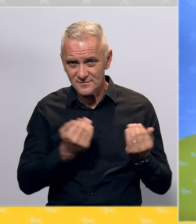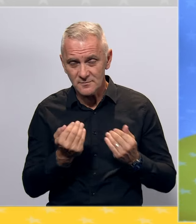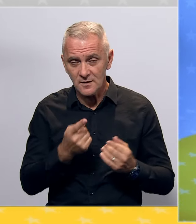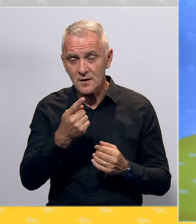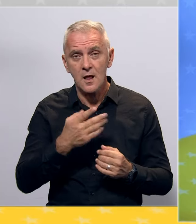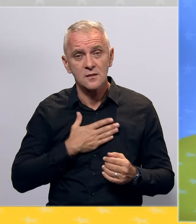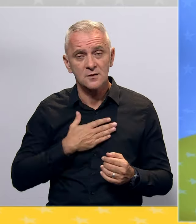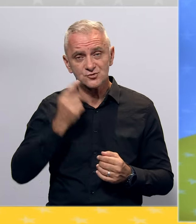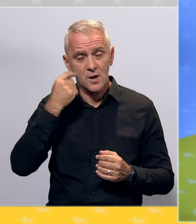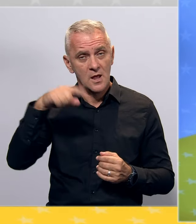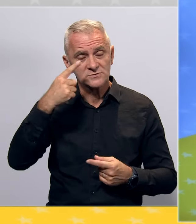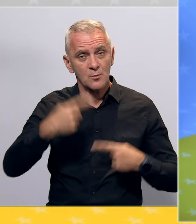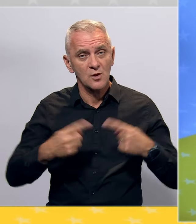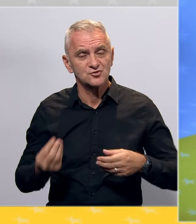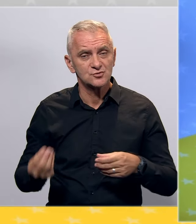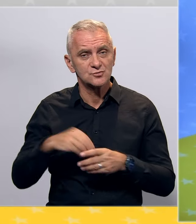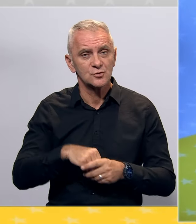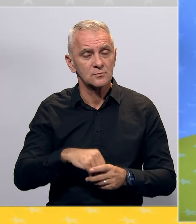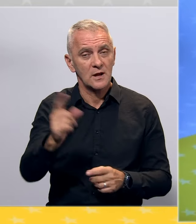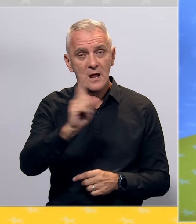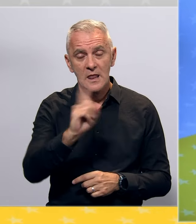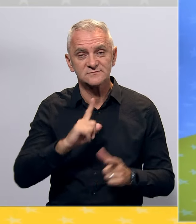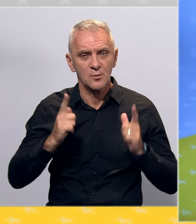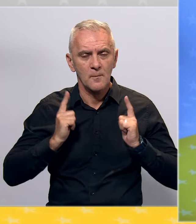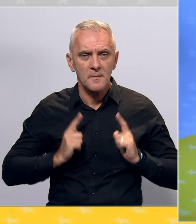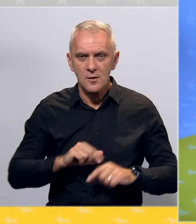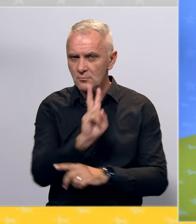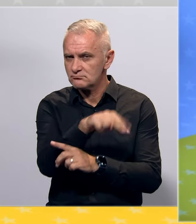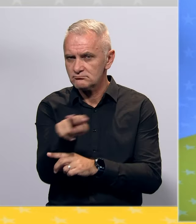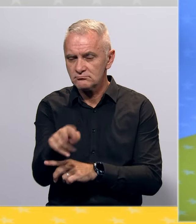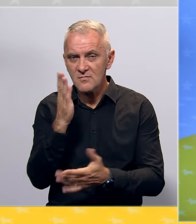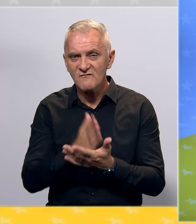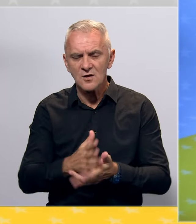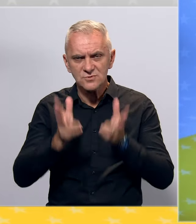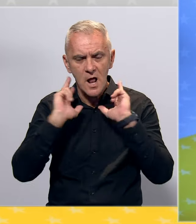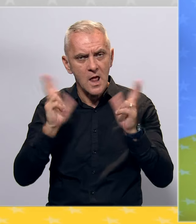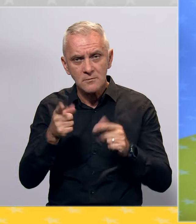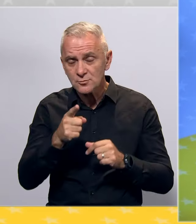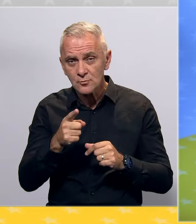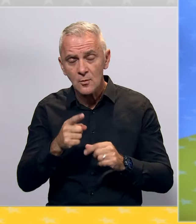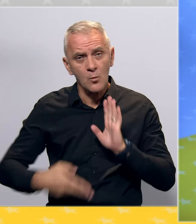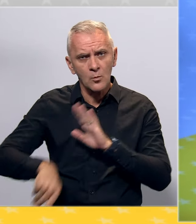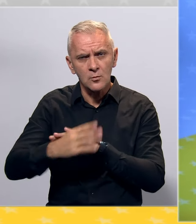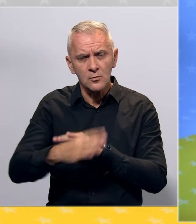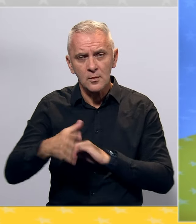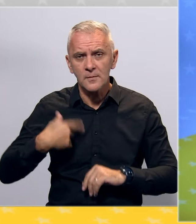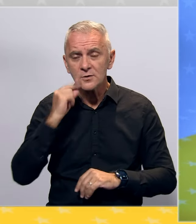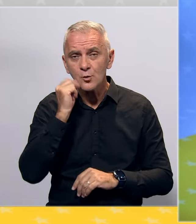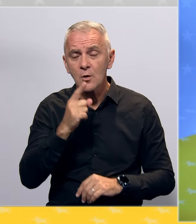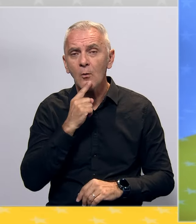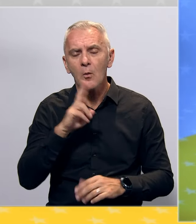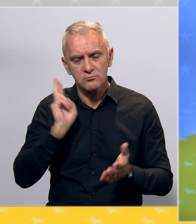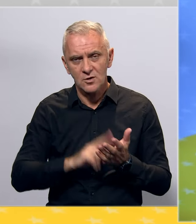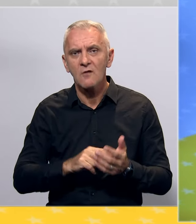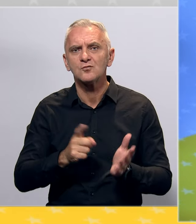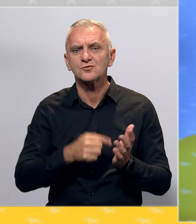naš nacionalni i politički zadatak. Ne smijemo mirno posmatrati već alarmantan odlazak mladih ljudi koji sa pravom traže bolji